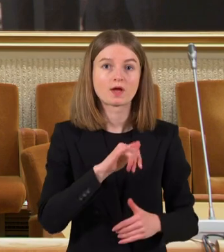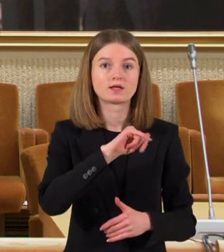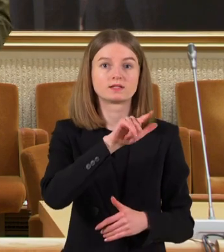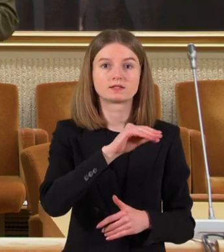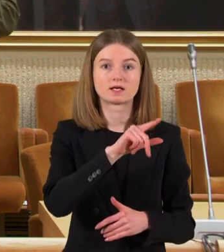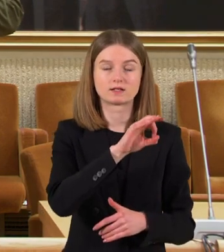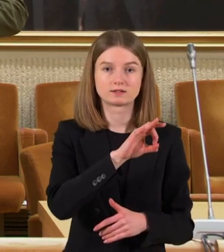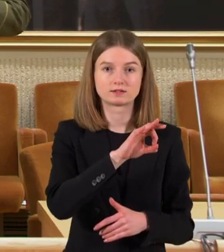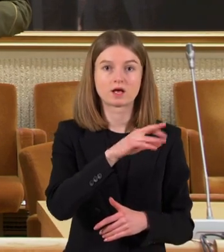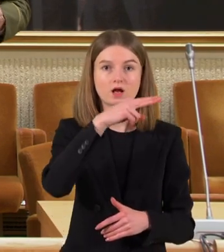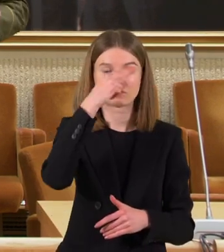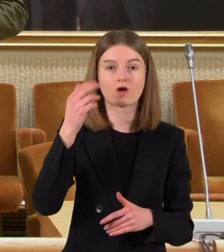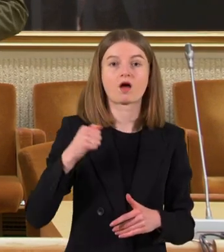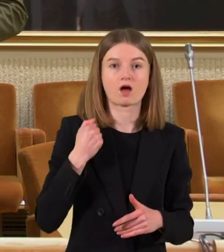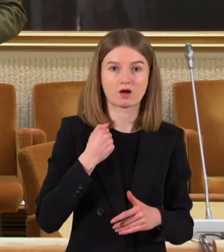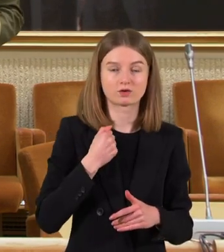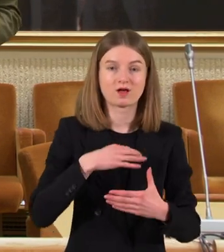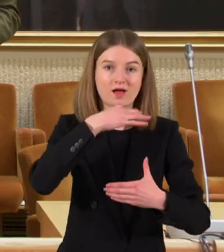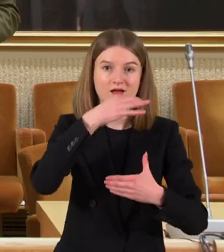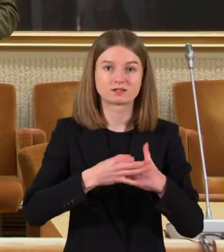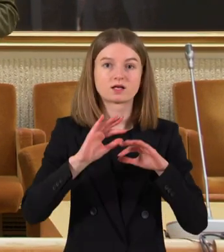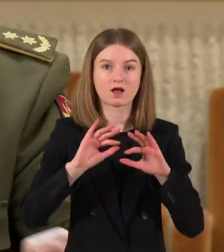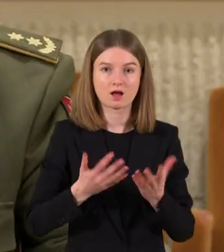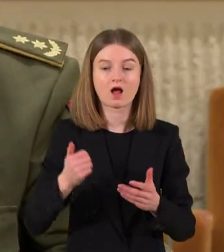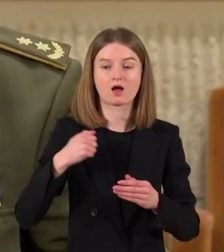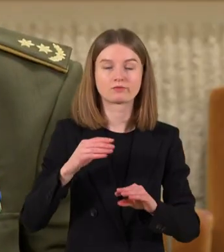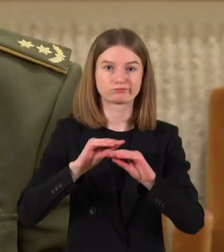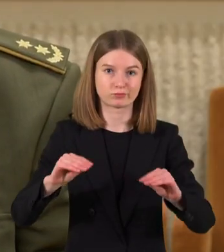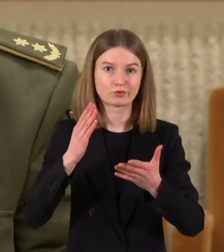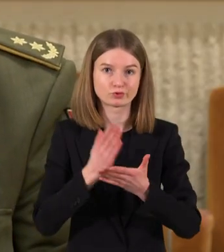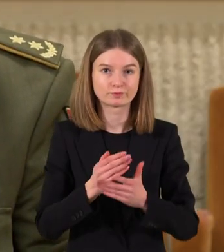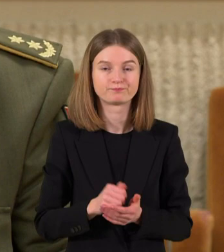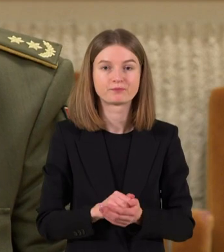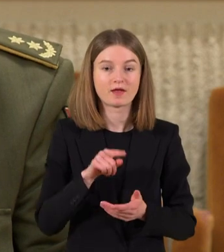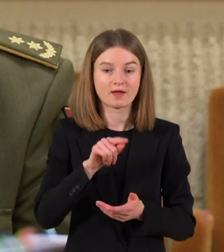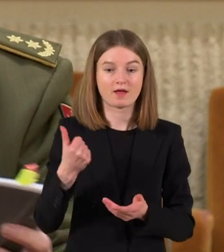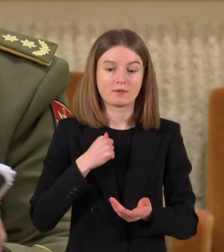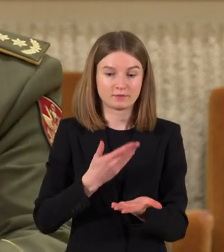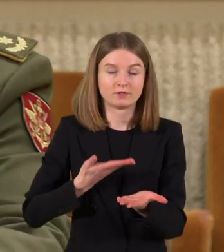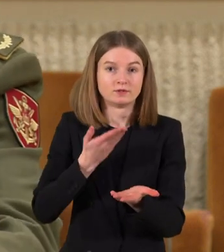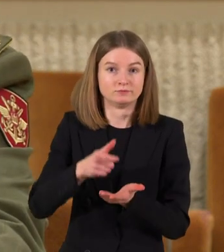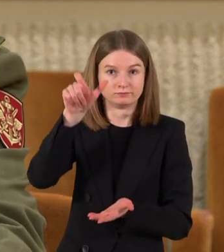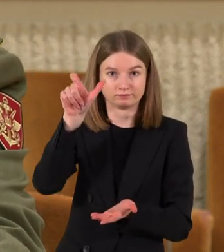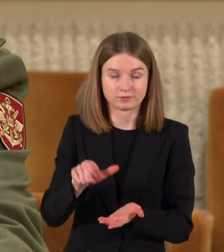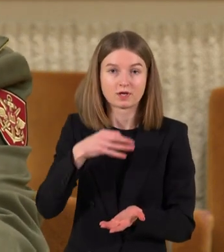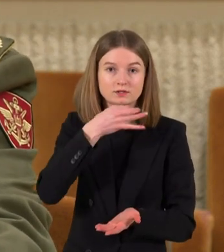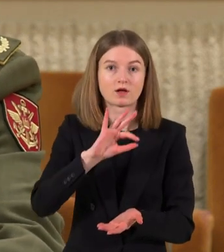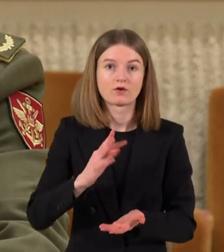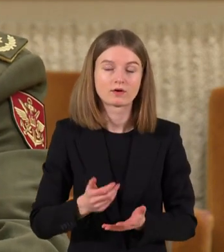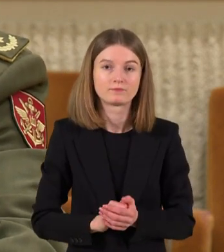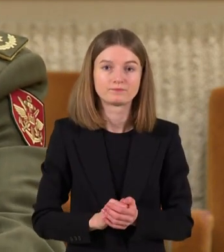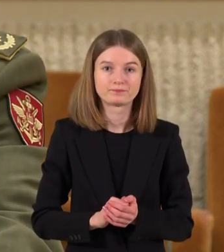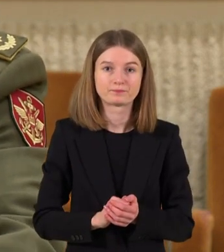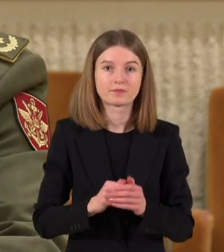Idzelis Lietuvos kariuomenėje yra atsakingas už karinio rengimo planavimą. Pats kandidatas prisistatydamas pažymi, kad galimai